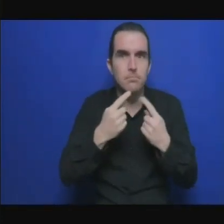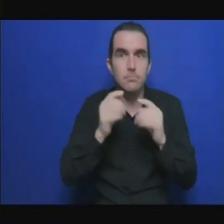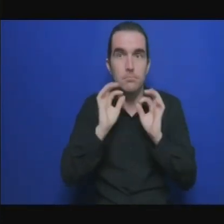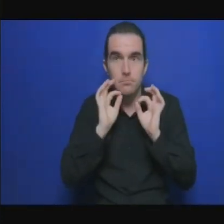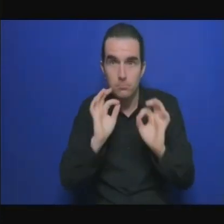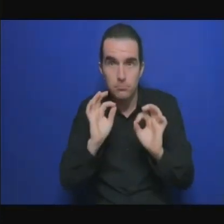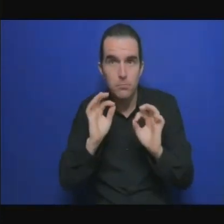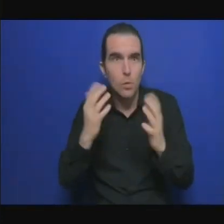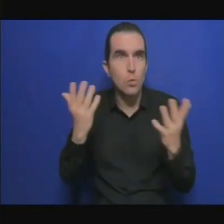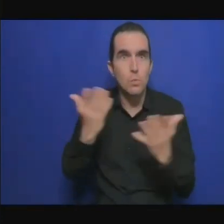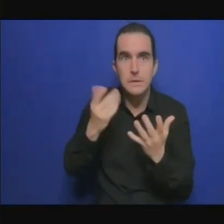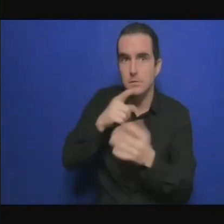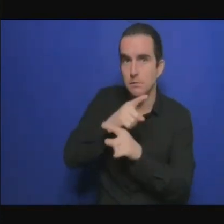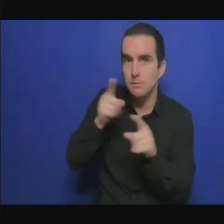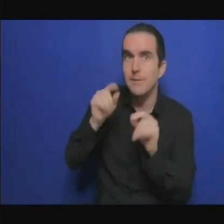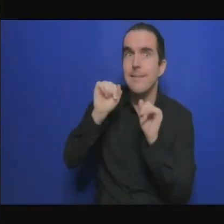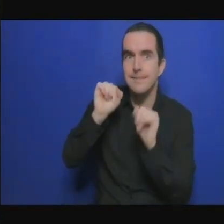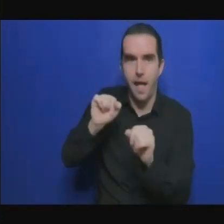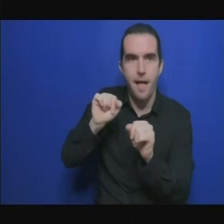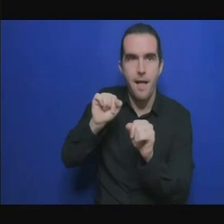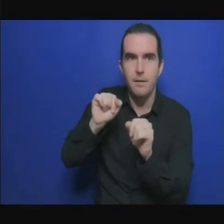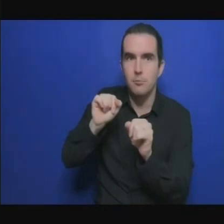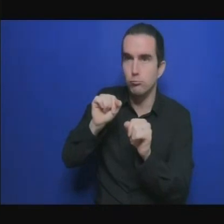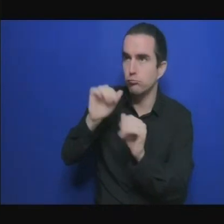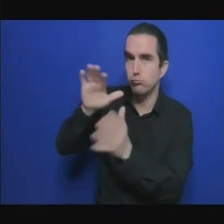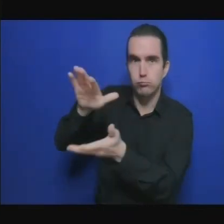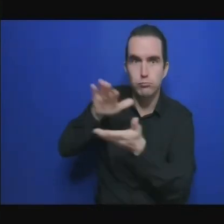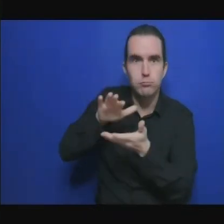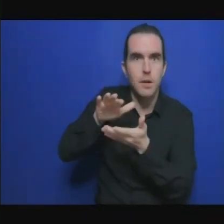Sur ce, je demanderai au docteur